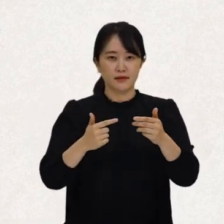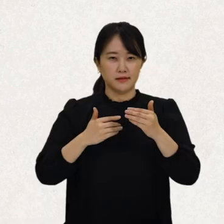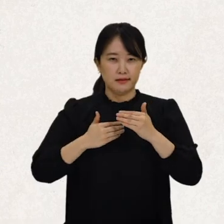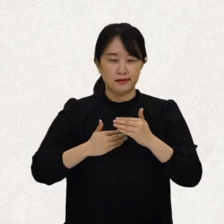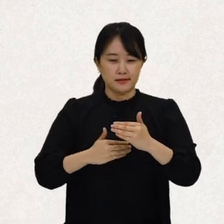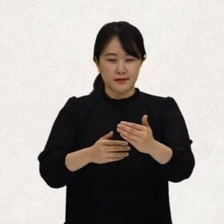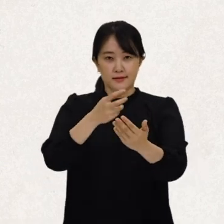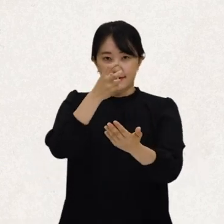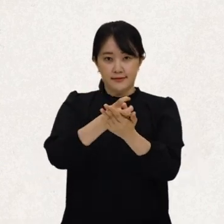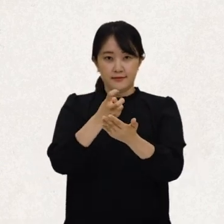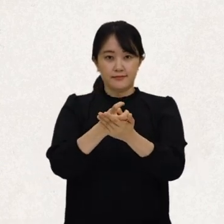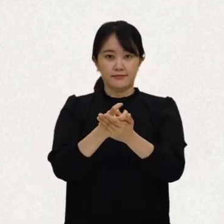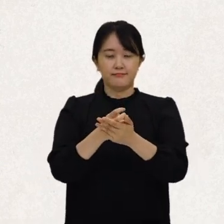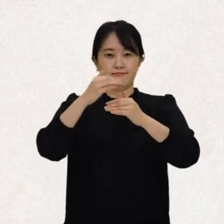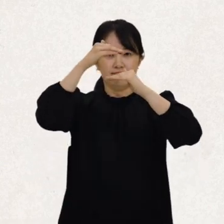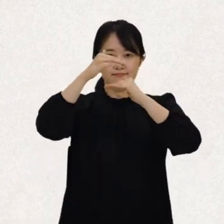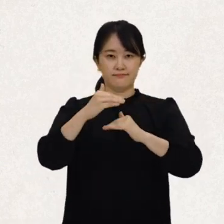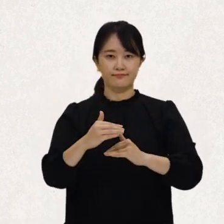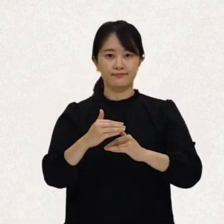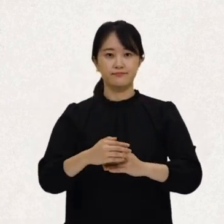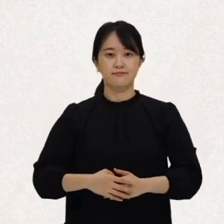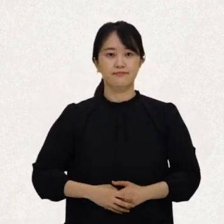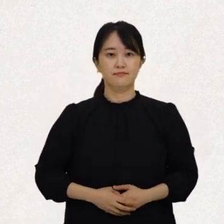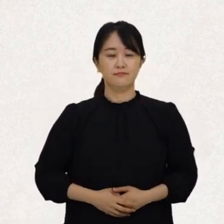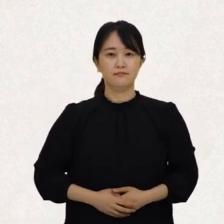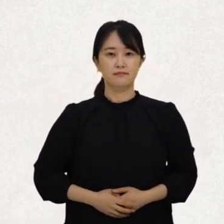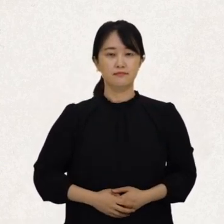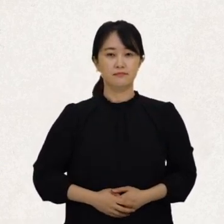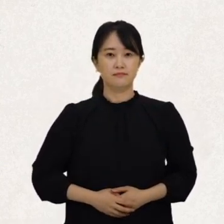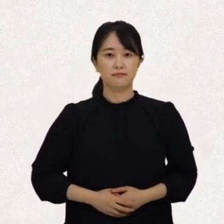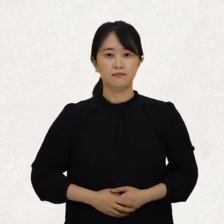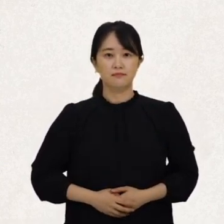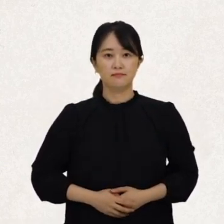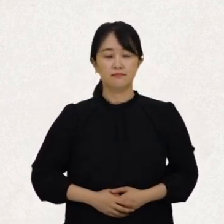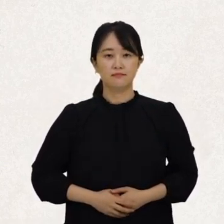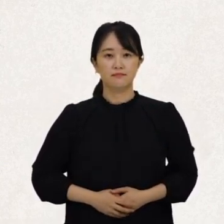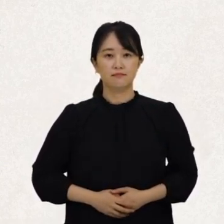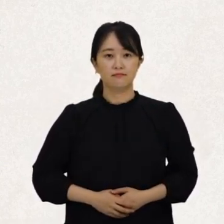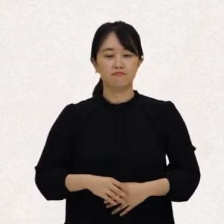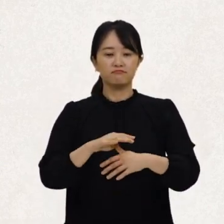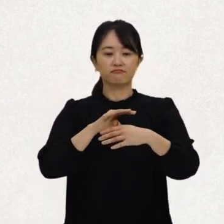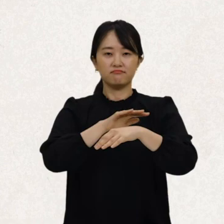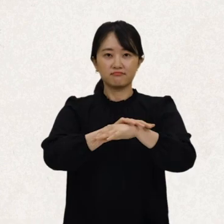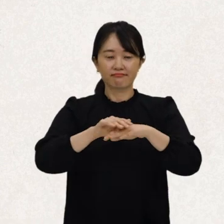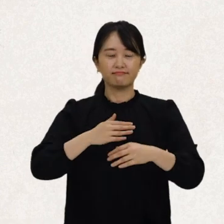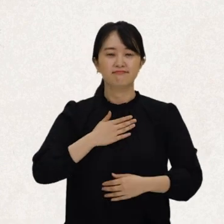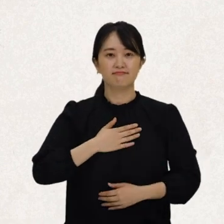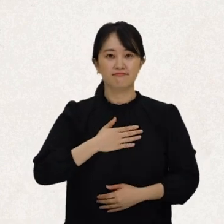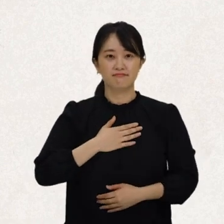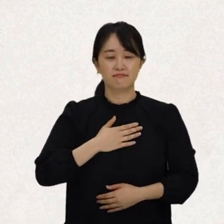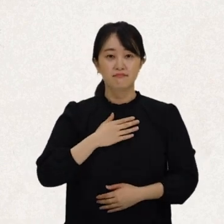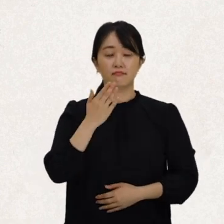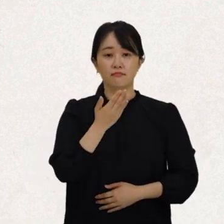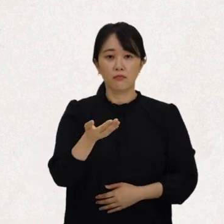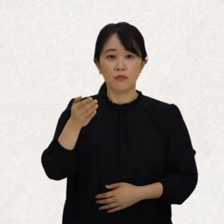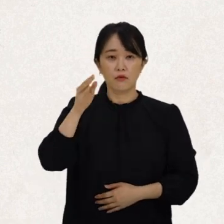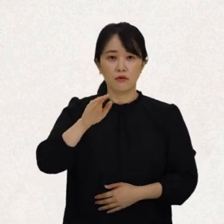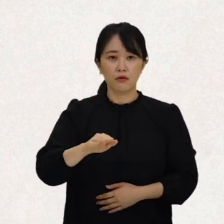절차적 규정에 관한 내용으로 구성되어 있어요. 잘 알겠습니다. 그런데요,